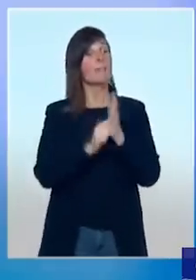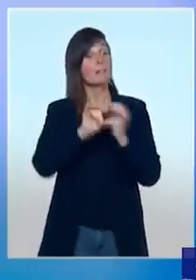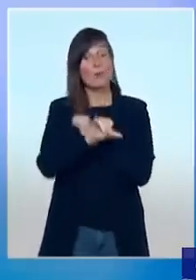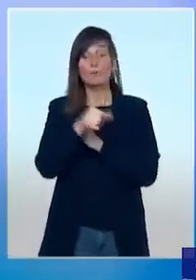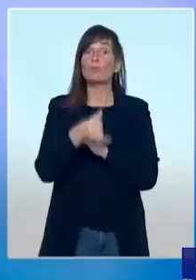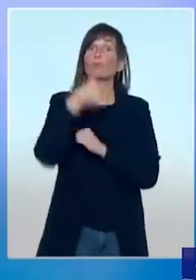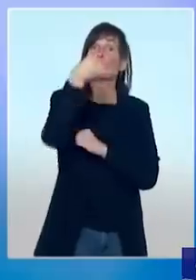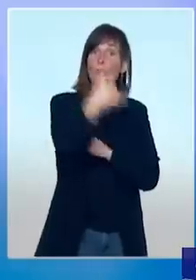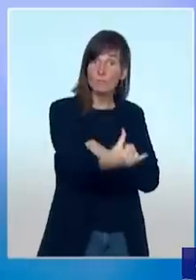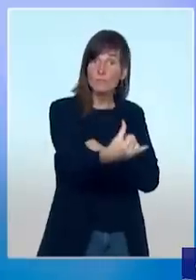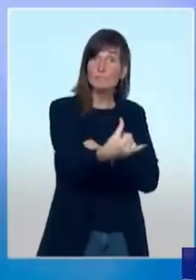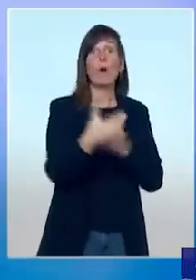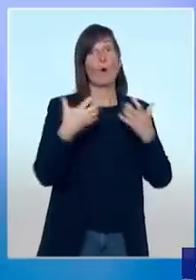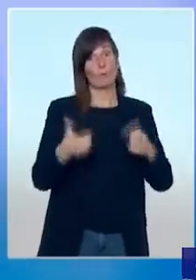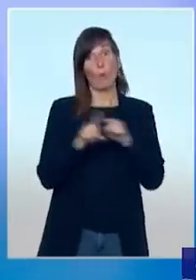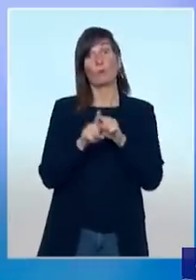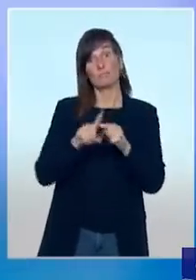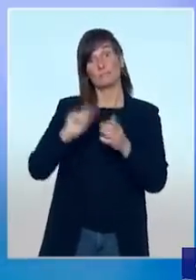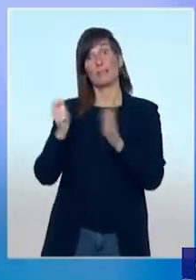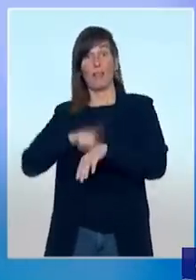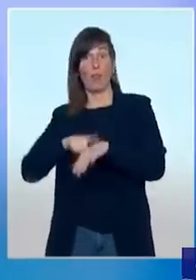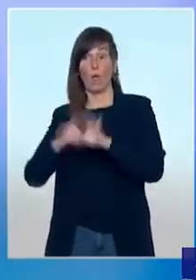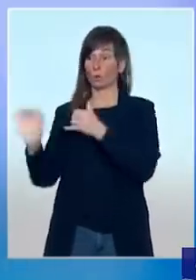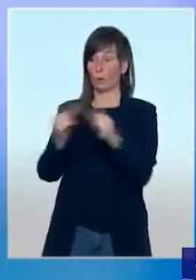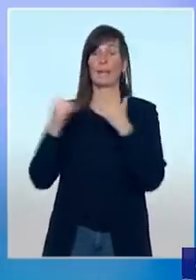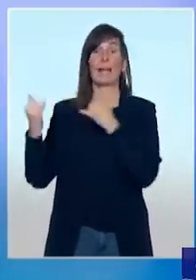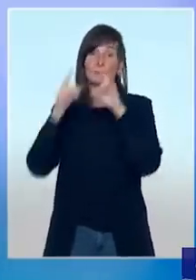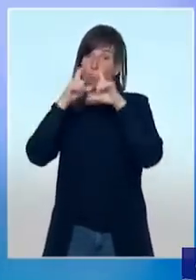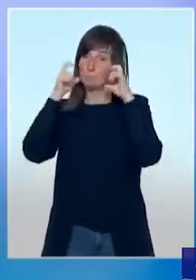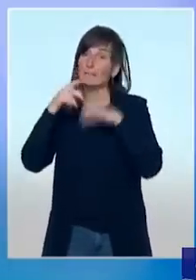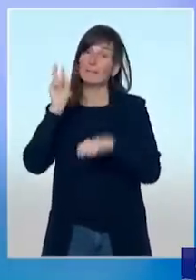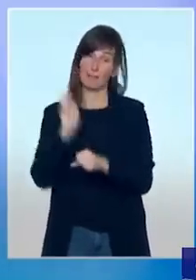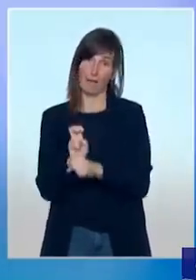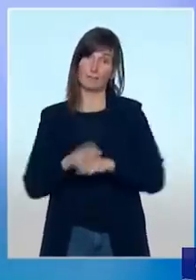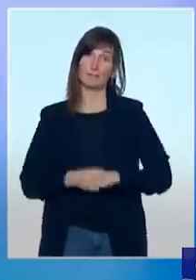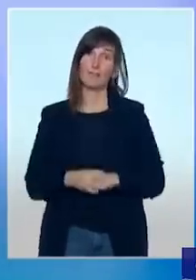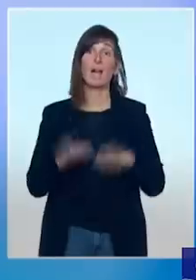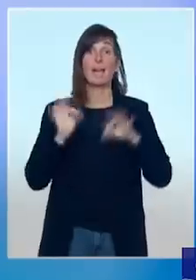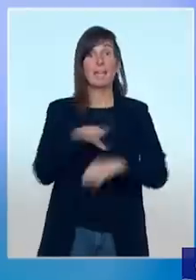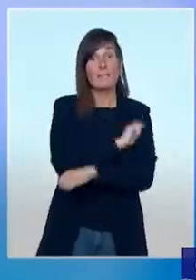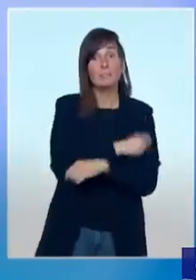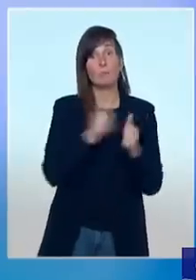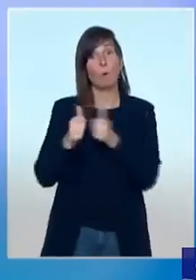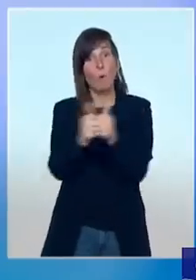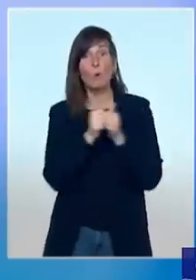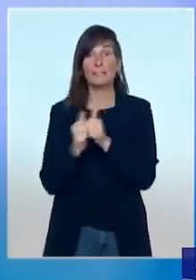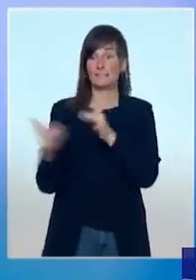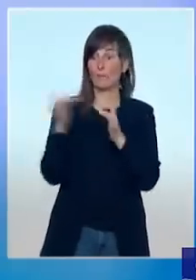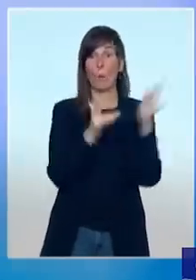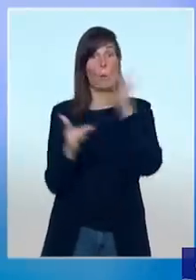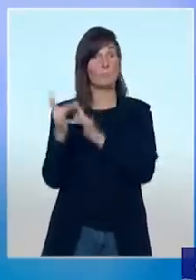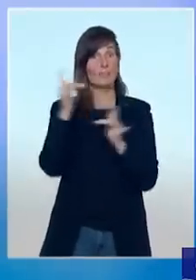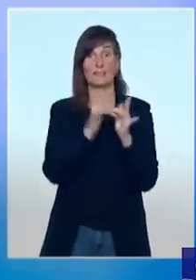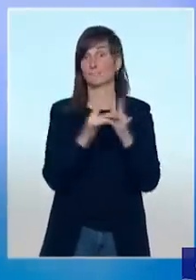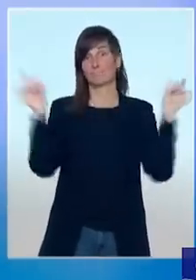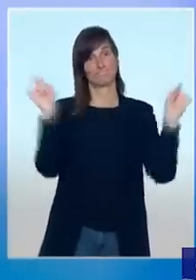également requis dans les cours de récréation et les sports collectifs avec contact seront restreints. À partir de